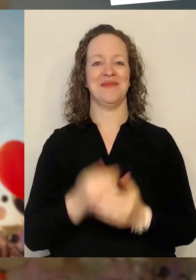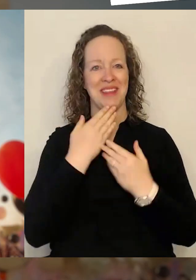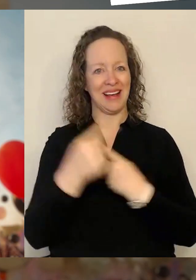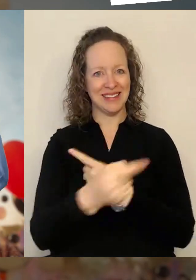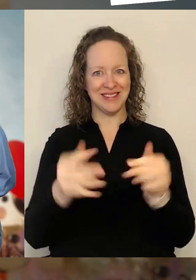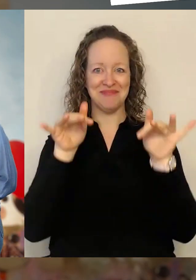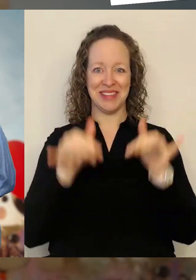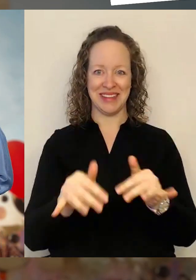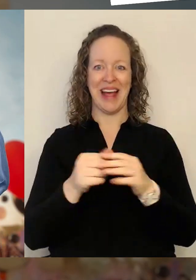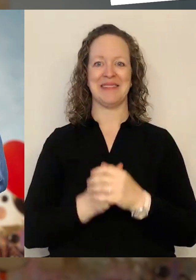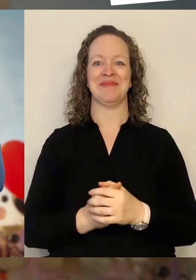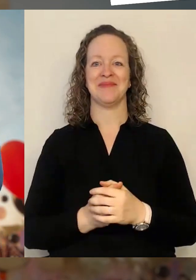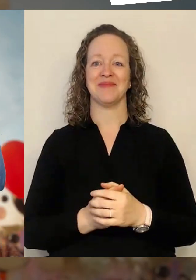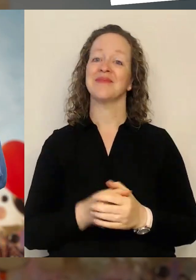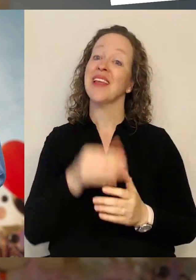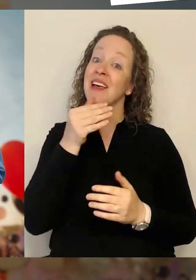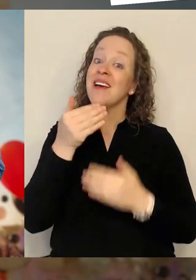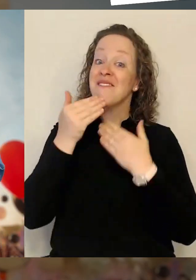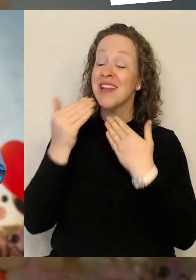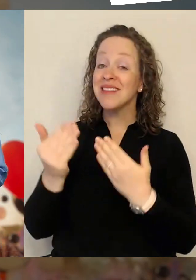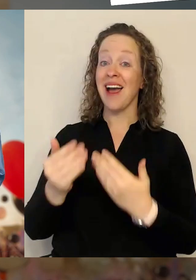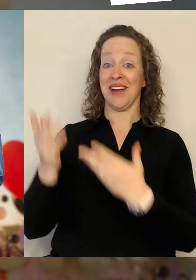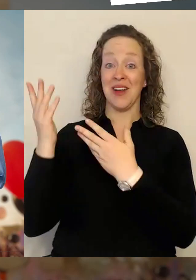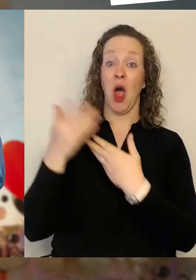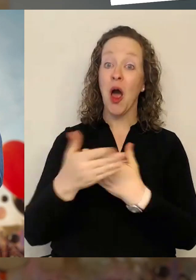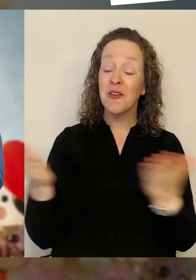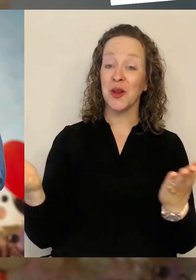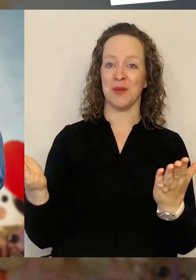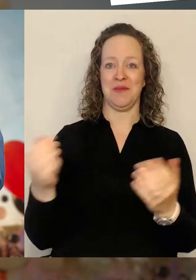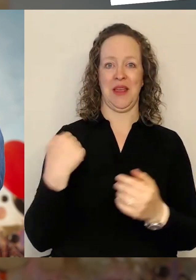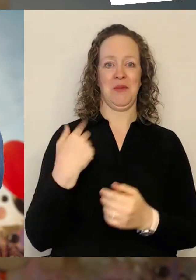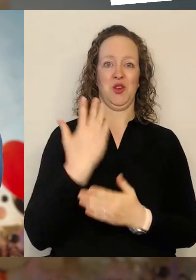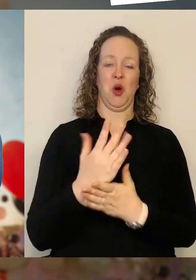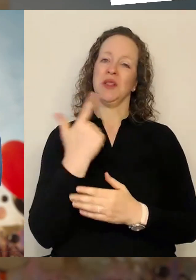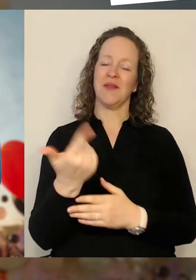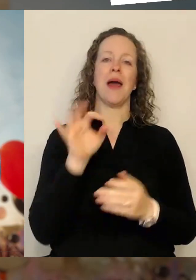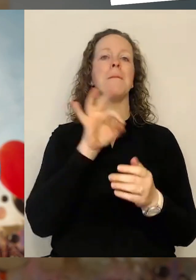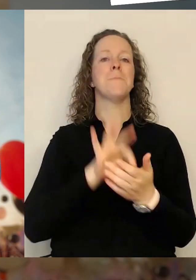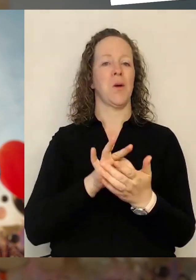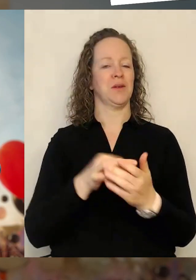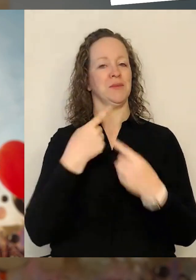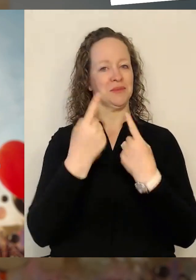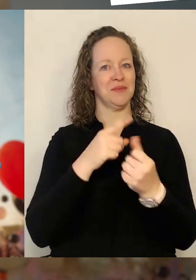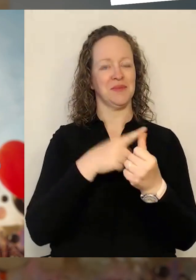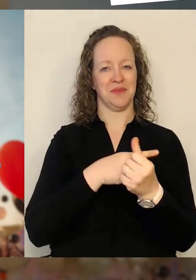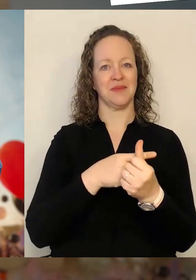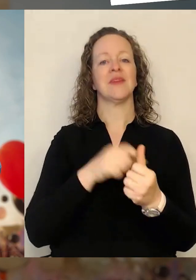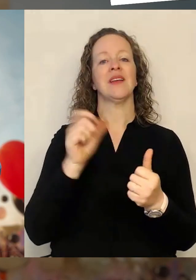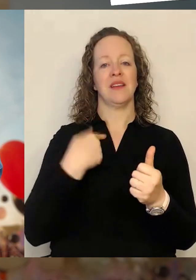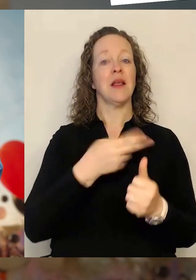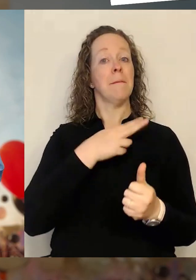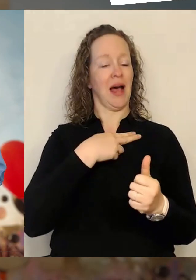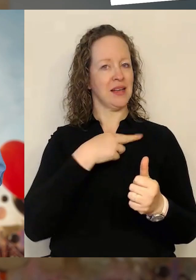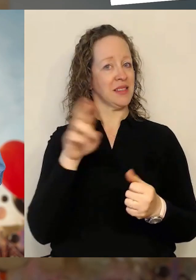Vielen lieben Dank, Herr Lehmann, für die Eröffnung. Sie haben zwei Punkte schon angesprochen. Einmal unsere Preisträgerinnen und Preisträger. Die könnt ihr, liebe